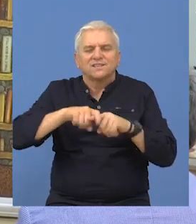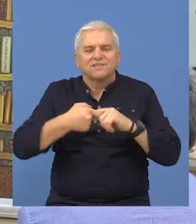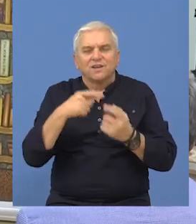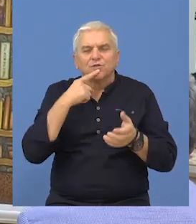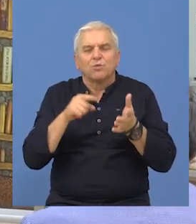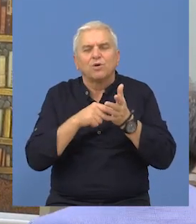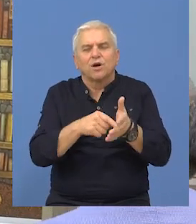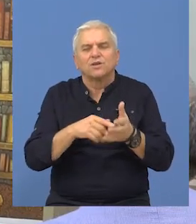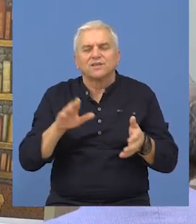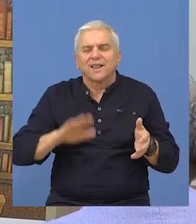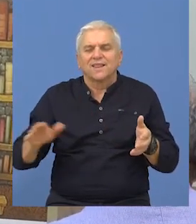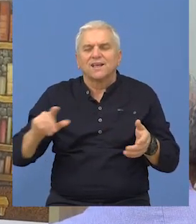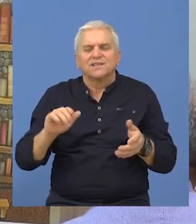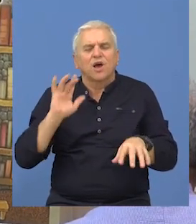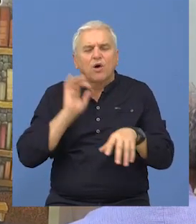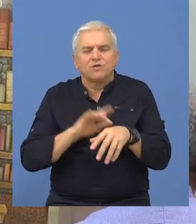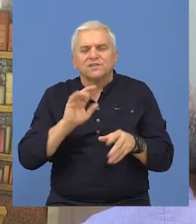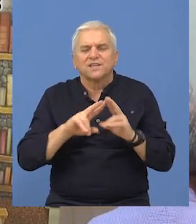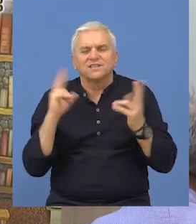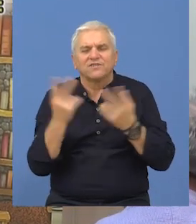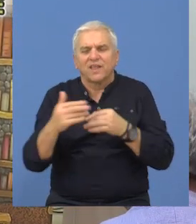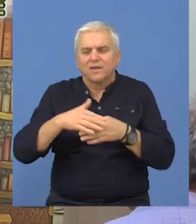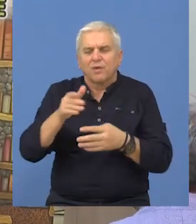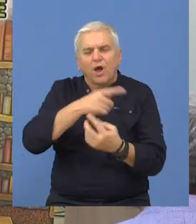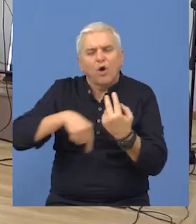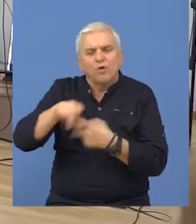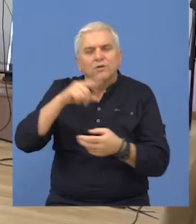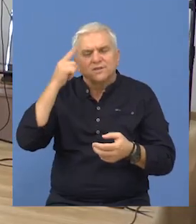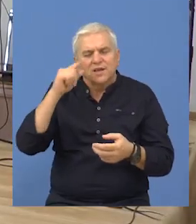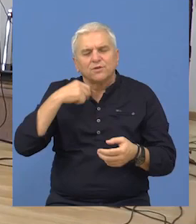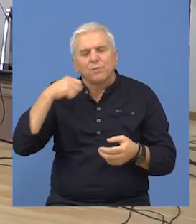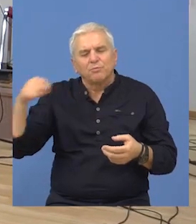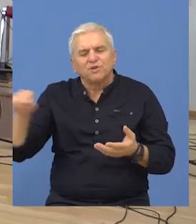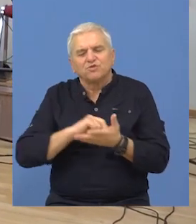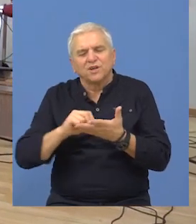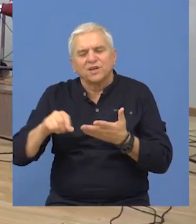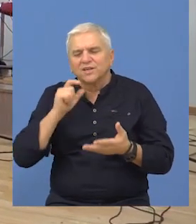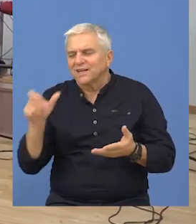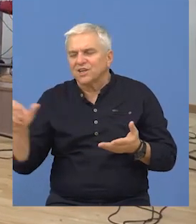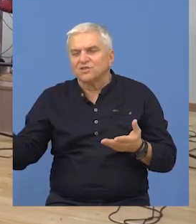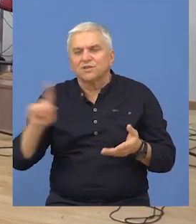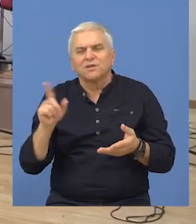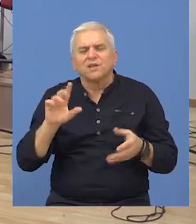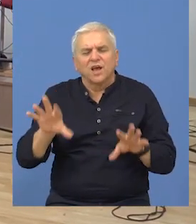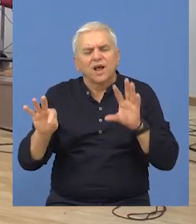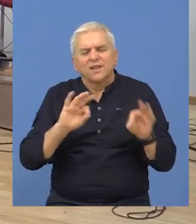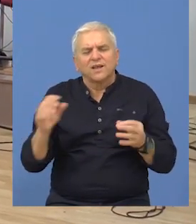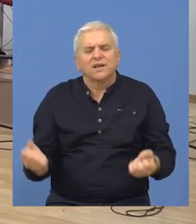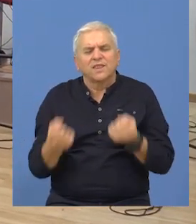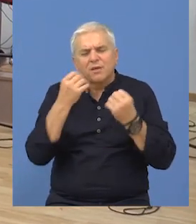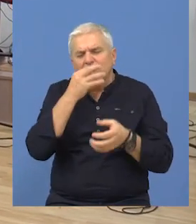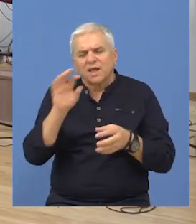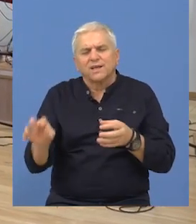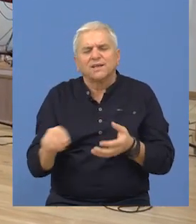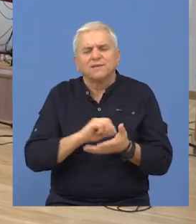potvrđuje da deca veoma osete i vide svet oko sebe i to znaju da opišu rečima. Smatram da je bilo jednostavno odabrati najbolje